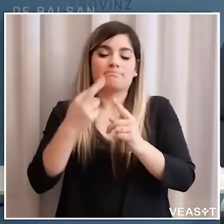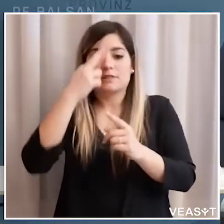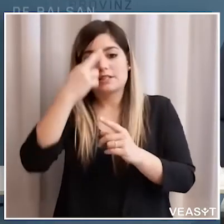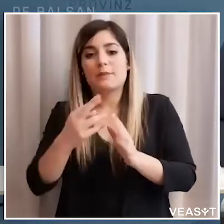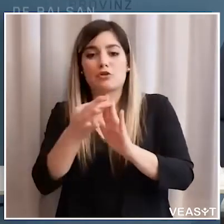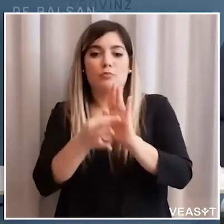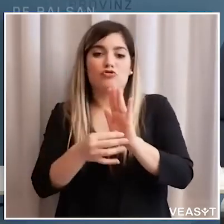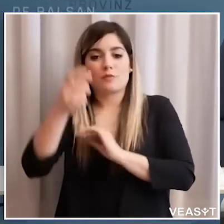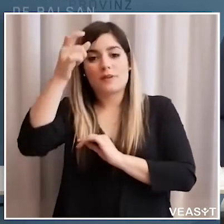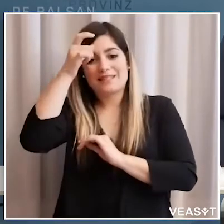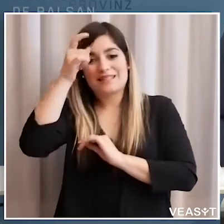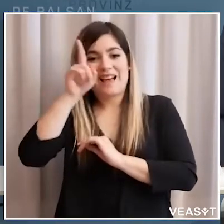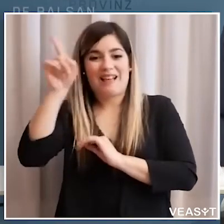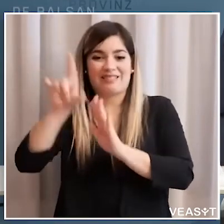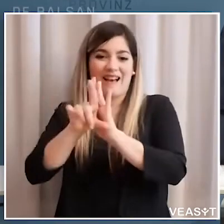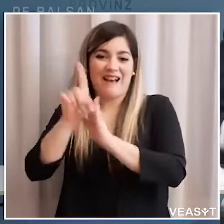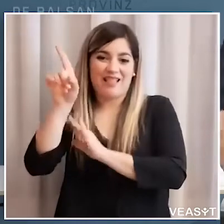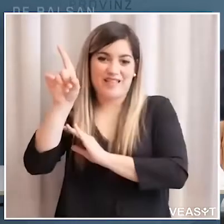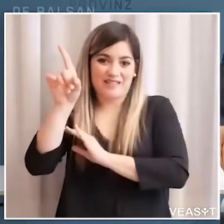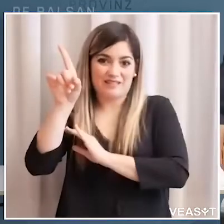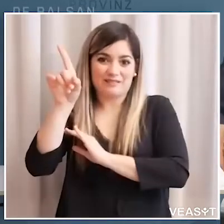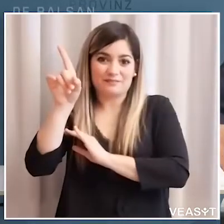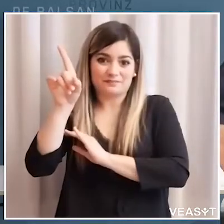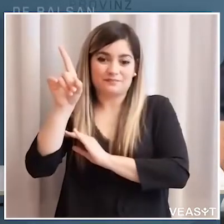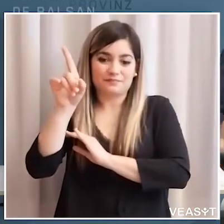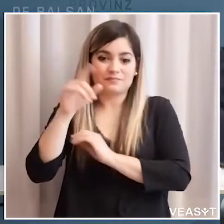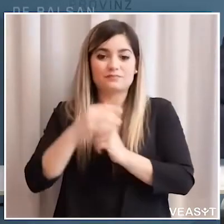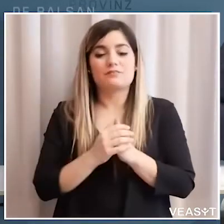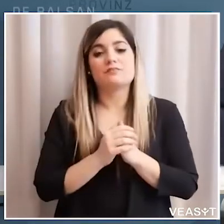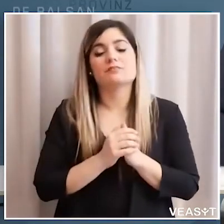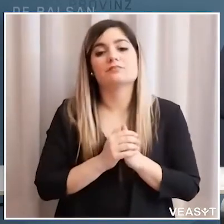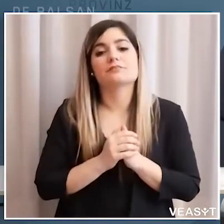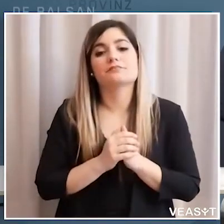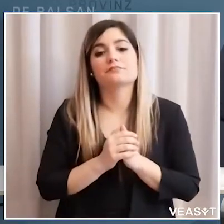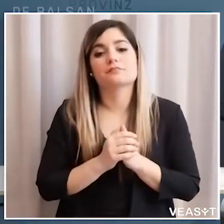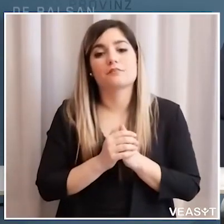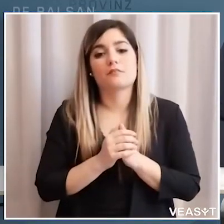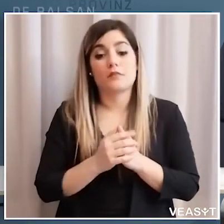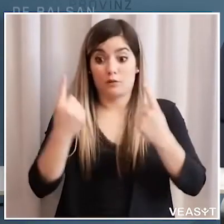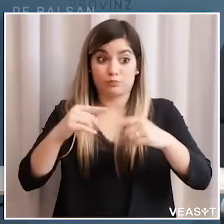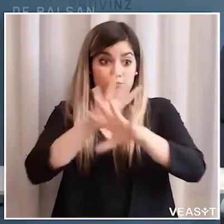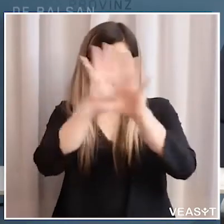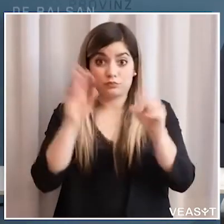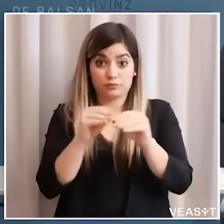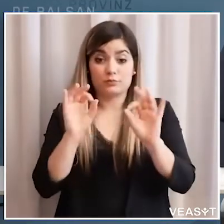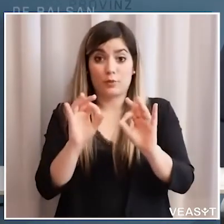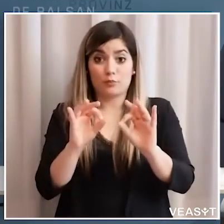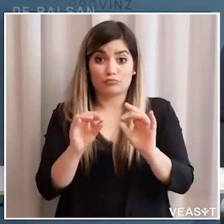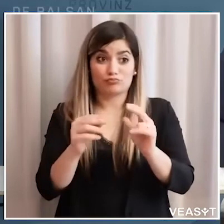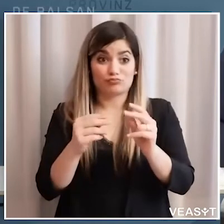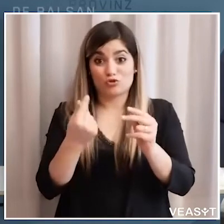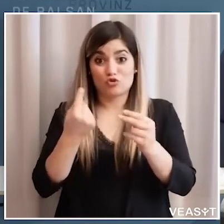principi delle leggi statali cioè i principi e gli indirizzi principali delle leggi statali questo è l